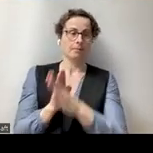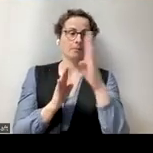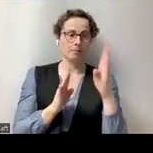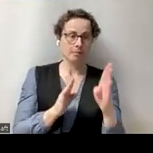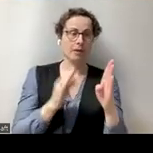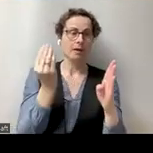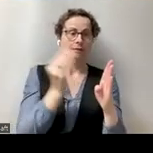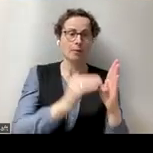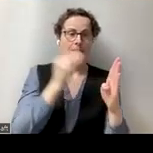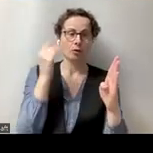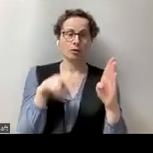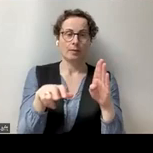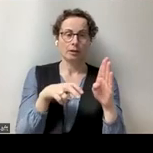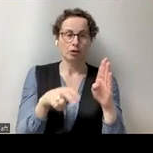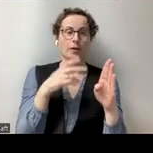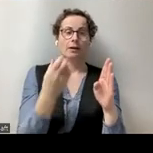So,